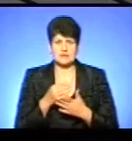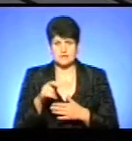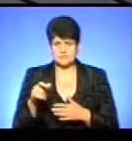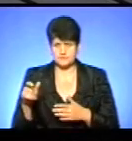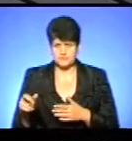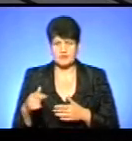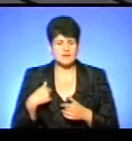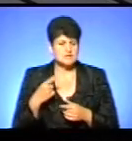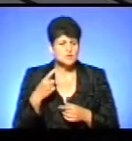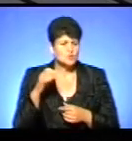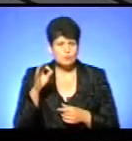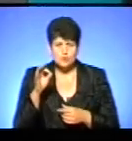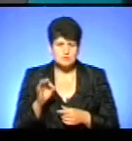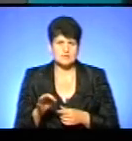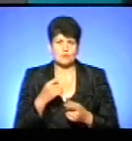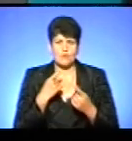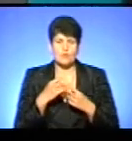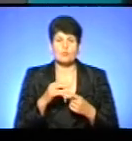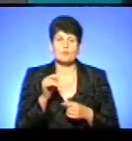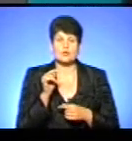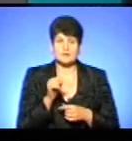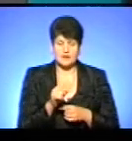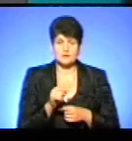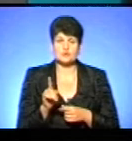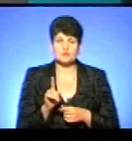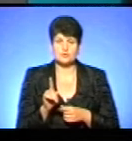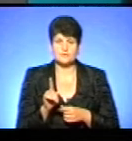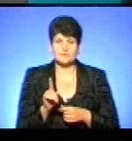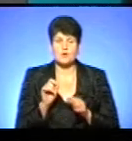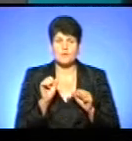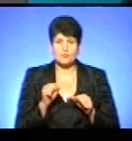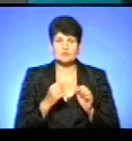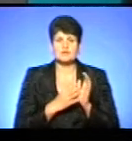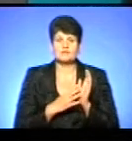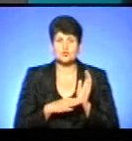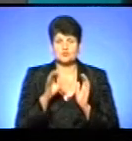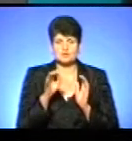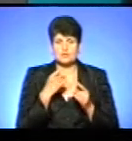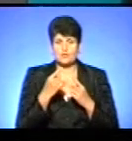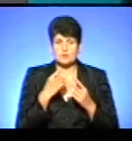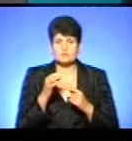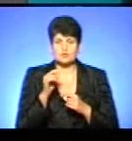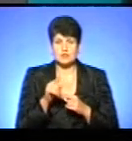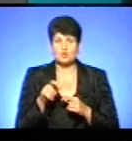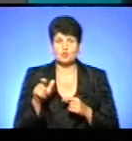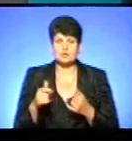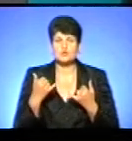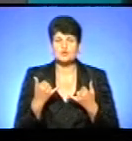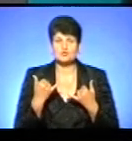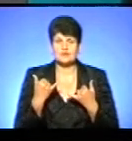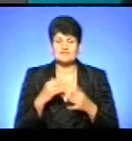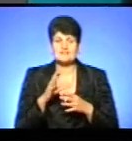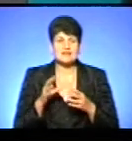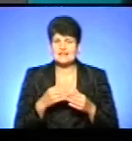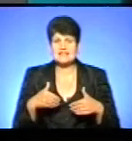Я 100% говорю про те, що, можна 90% говорити про те, що люди сьогодні взагалі не